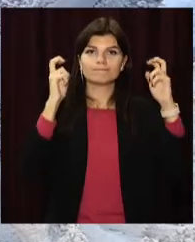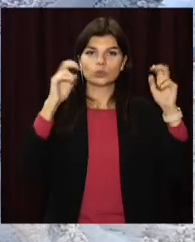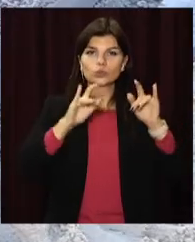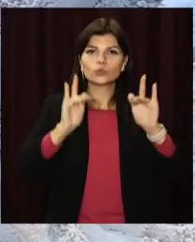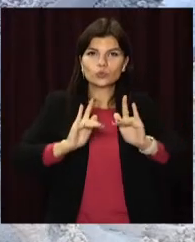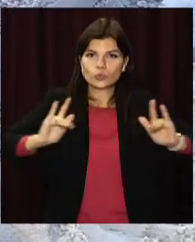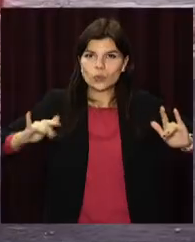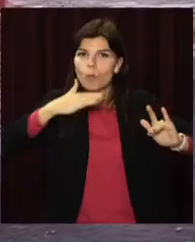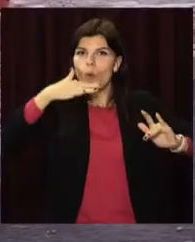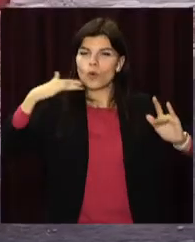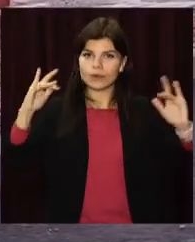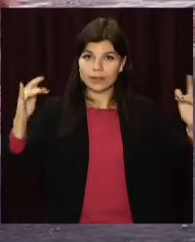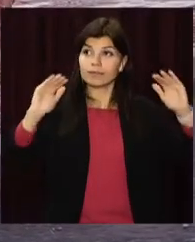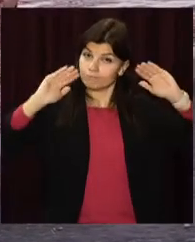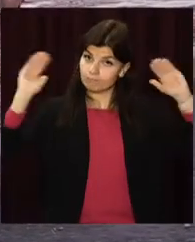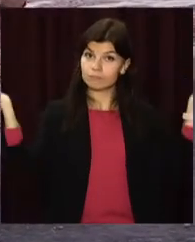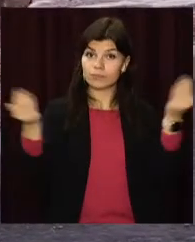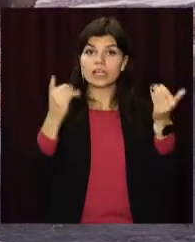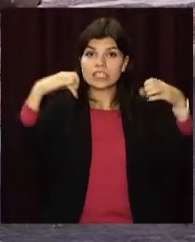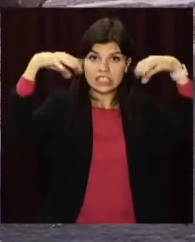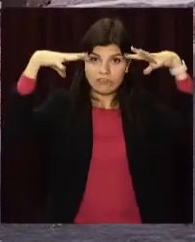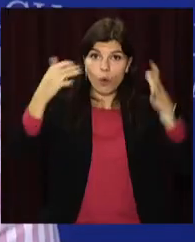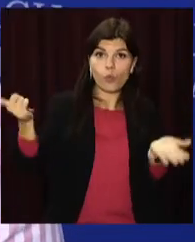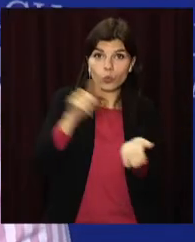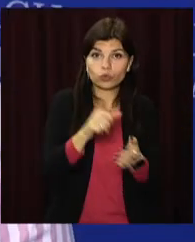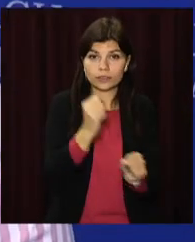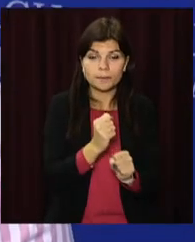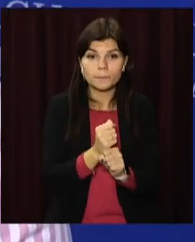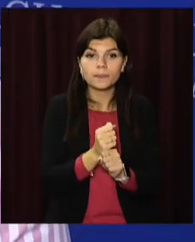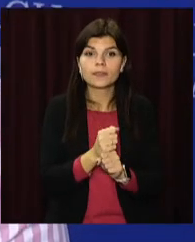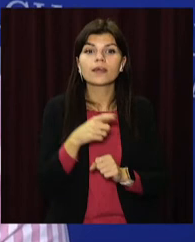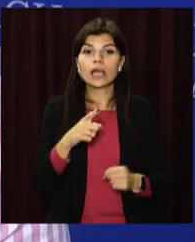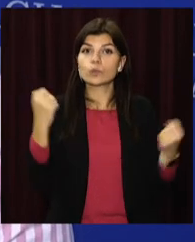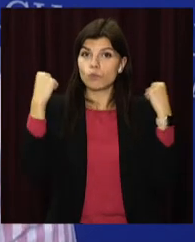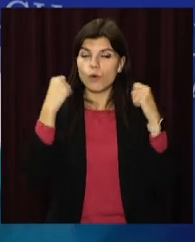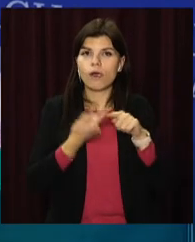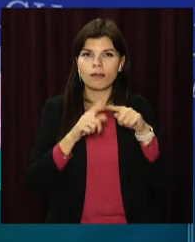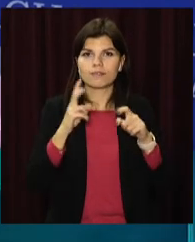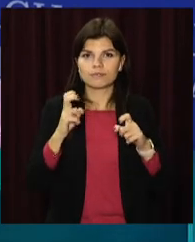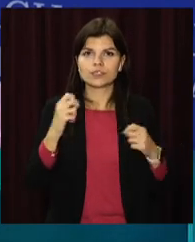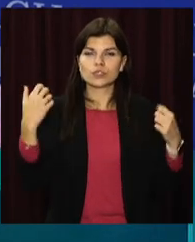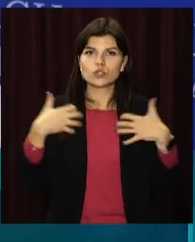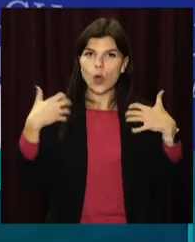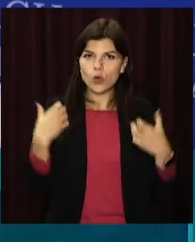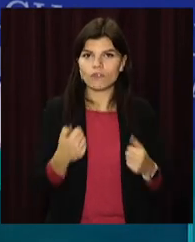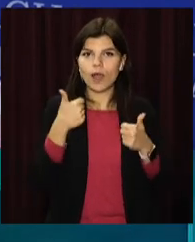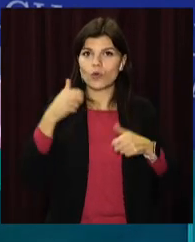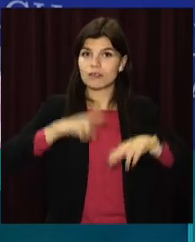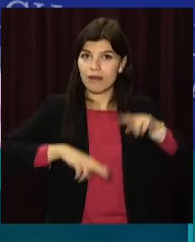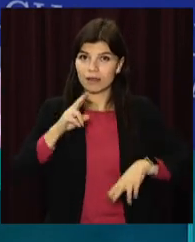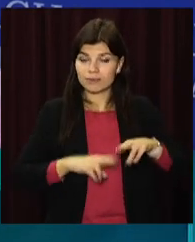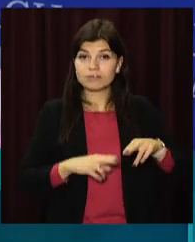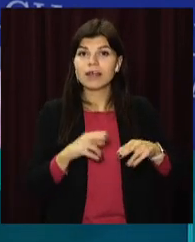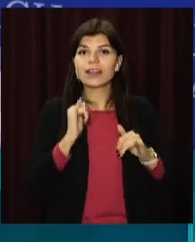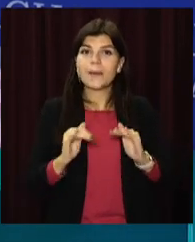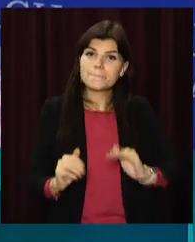територію стадіону огородять і змонтують сучасне освітлення. Спорт – це запорука здоров'я та гарного настрою як для